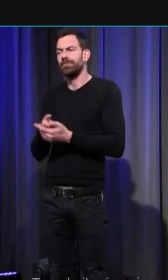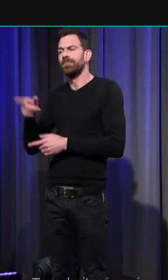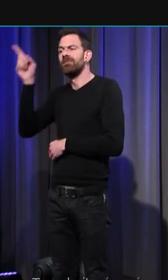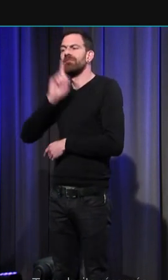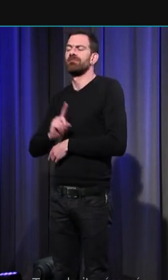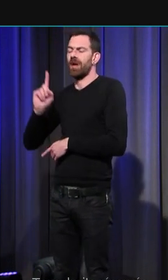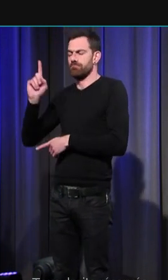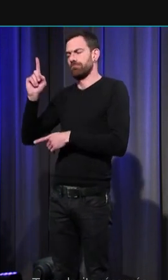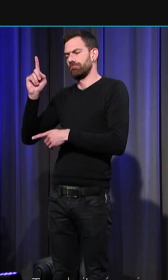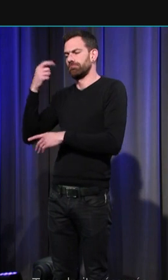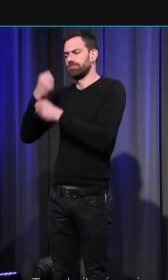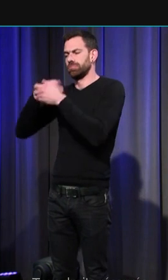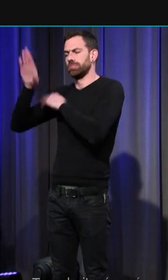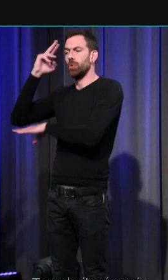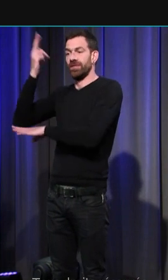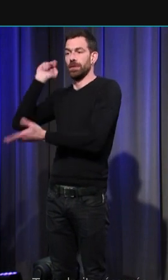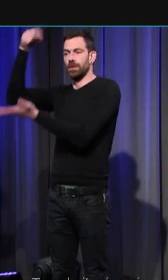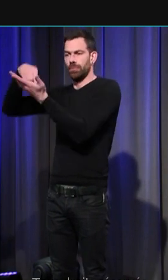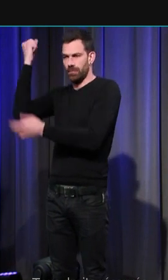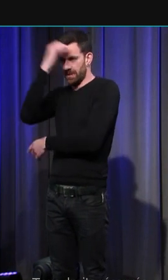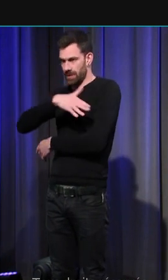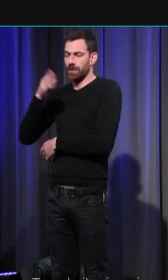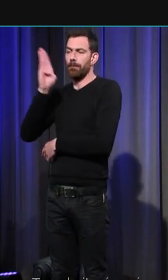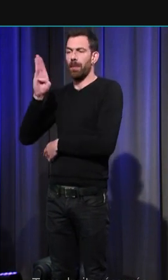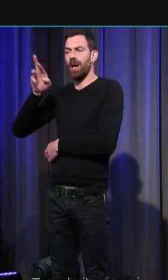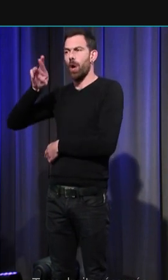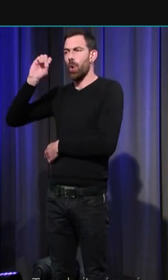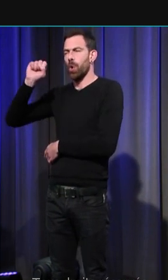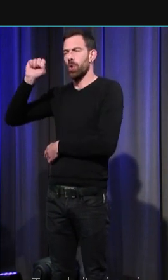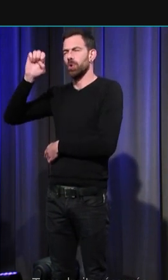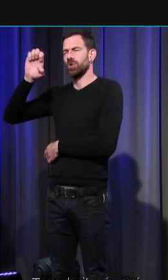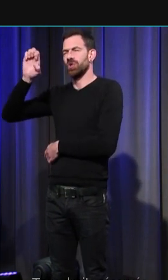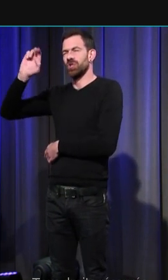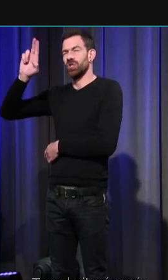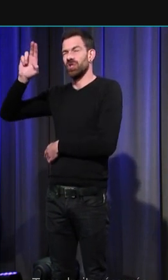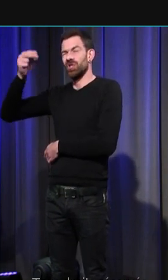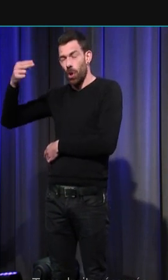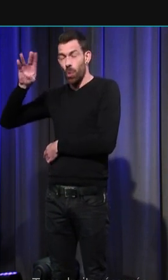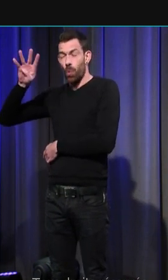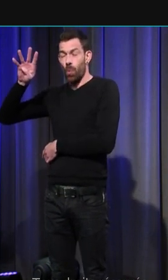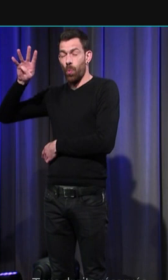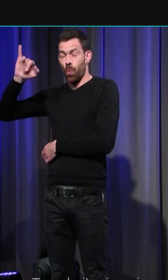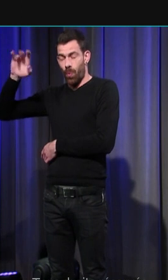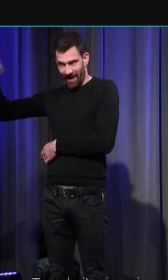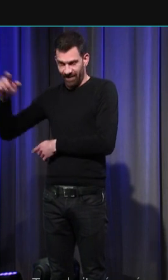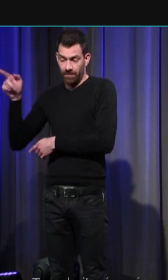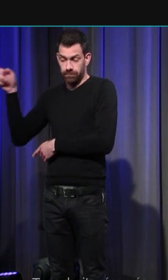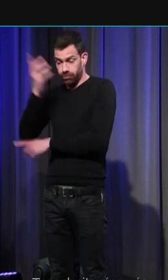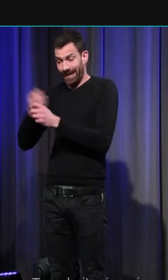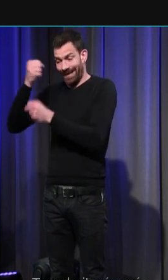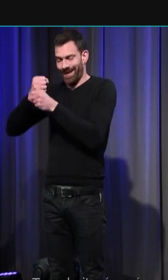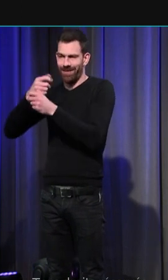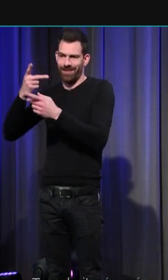une pionnière de l'histoire des émotions qui s'appelle Barbara Rosenwein parle elle a forgé cette notion assez